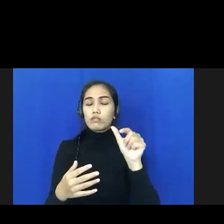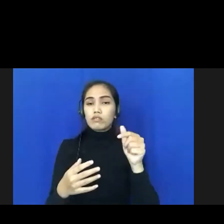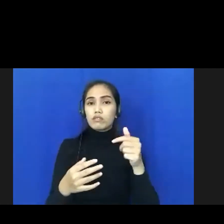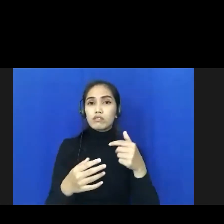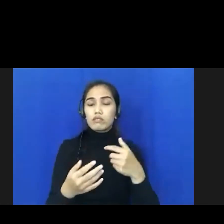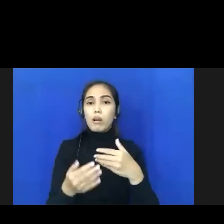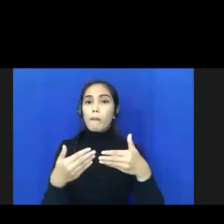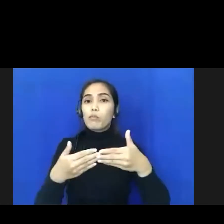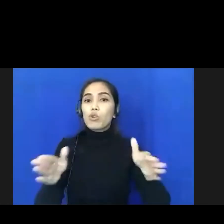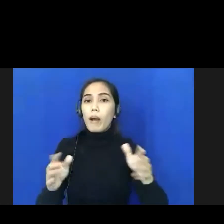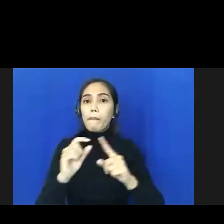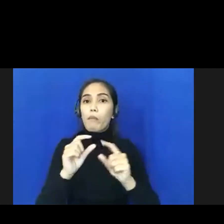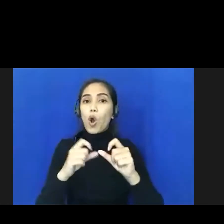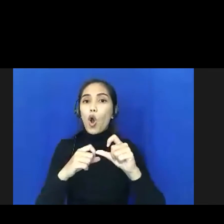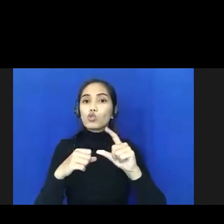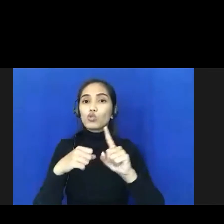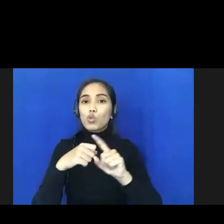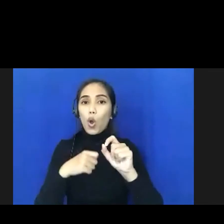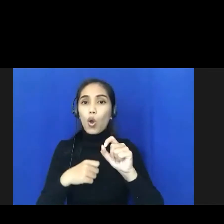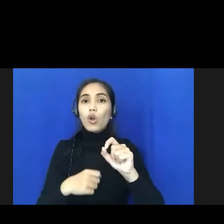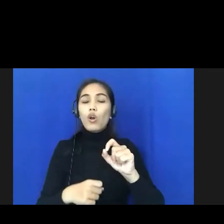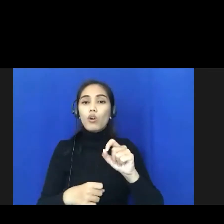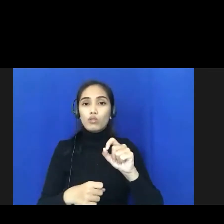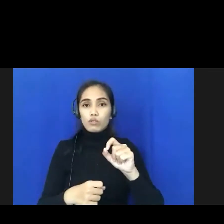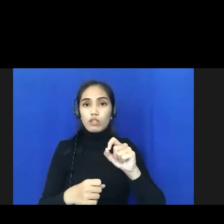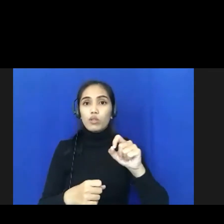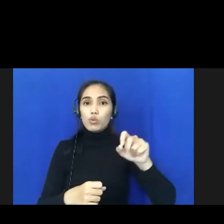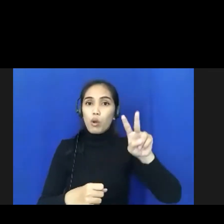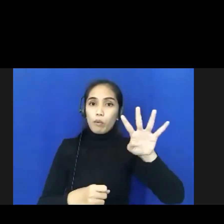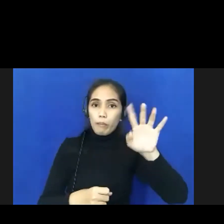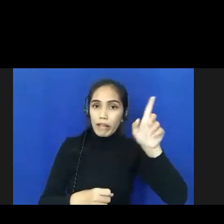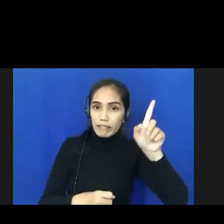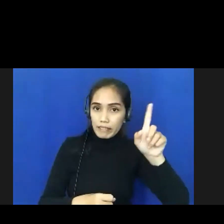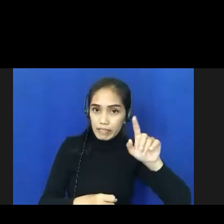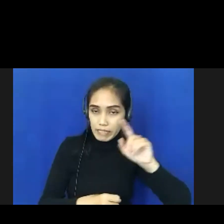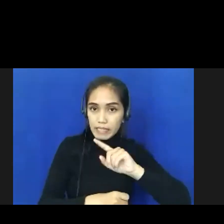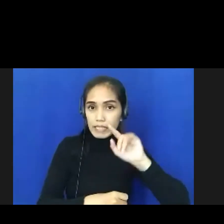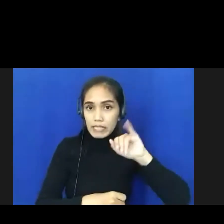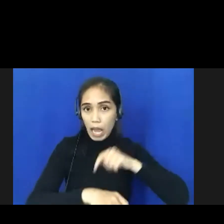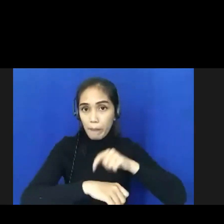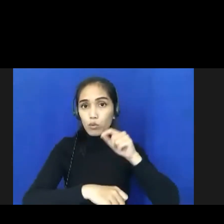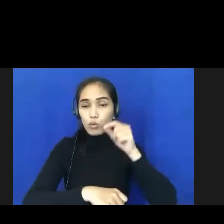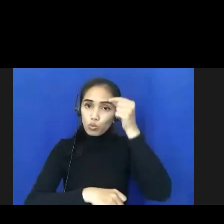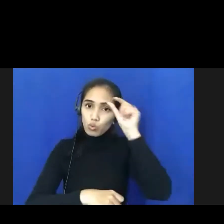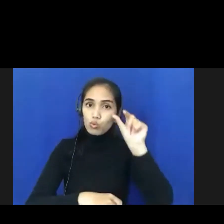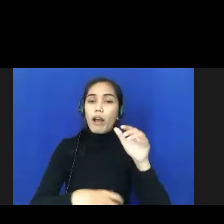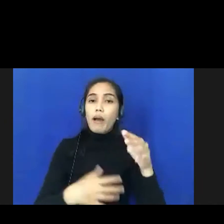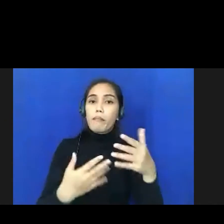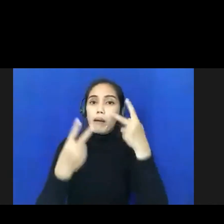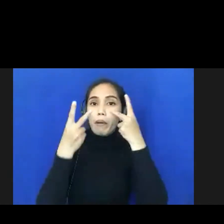membuka posko 1x24 jam untuk memantau